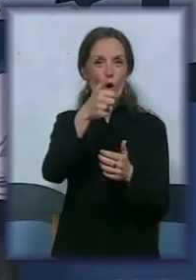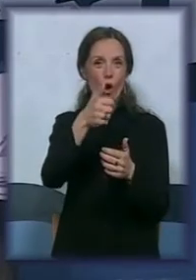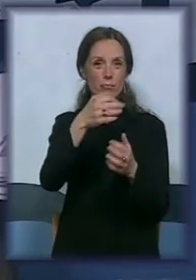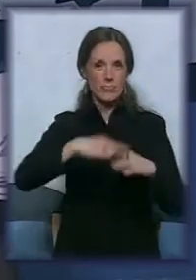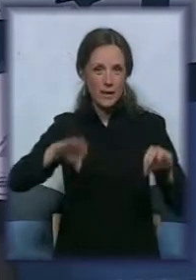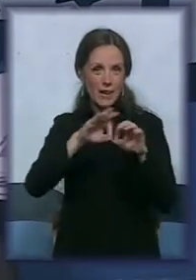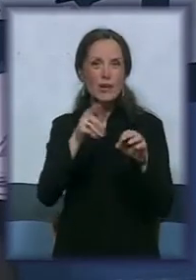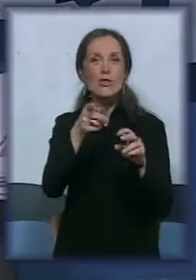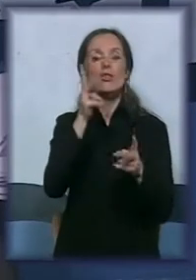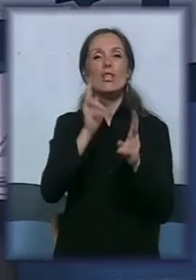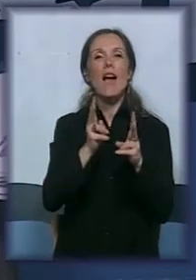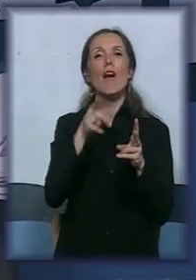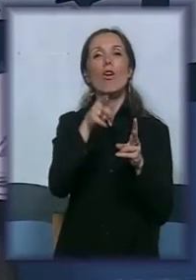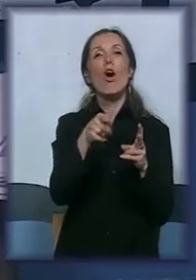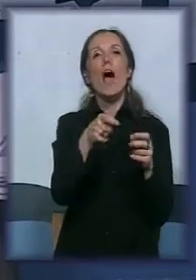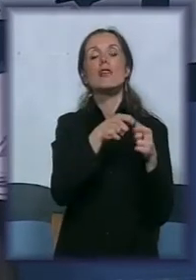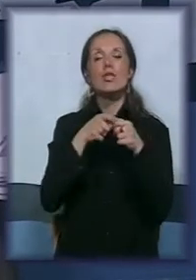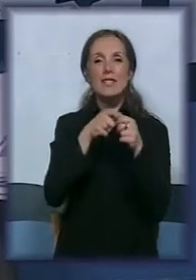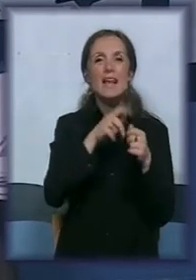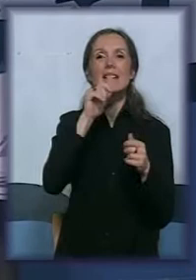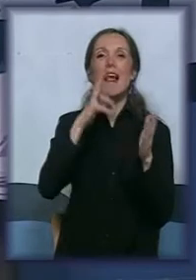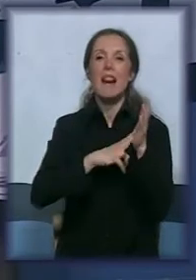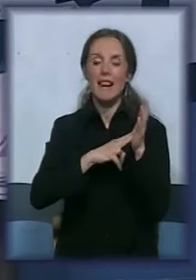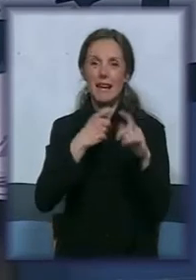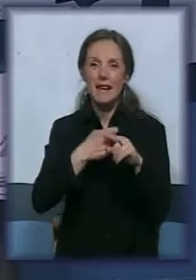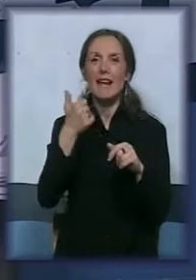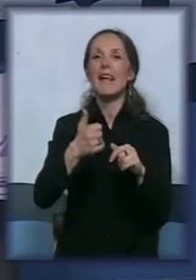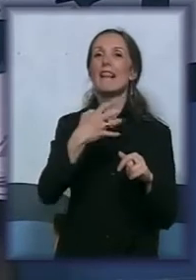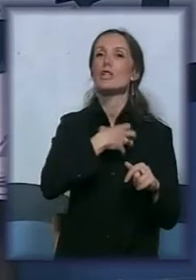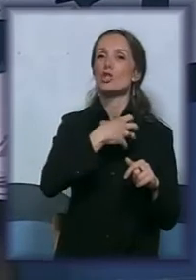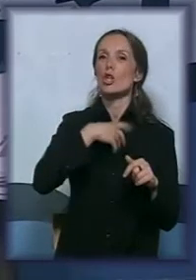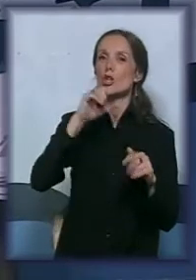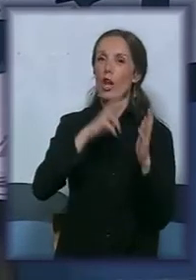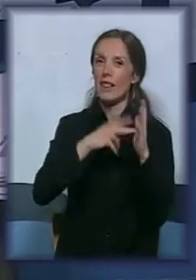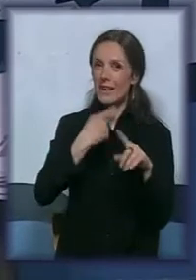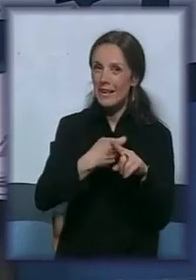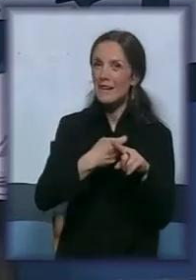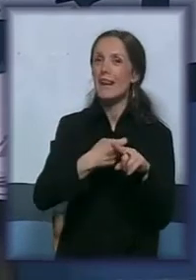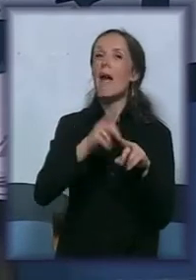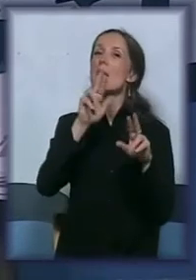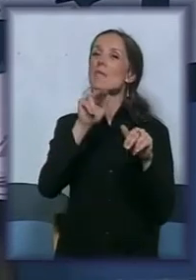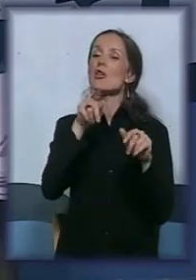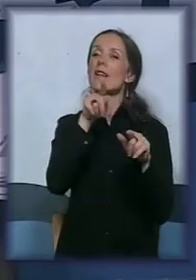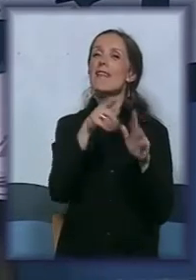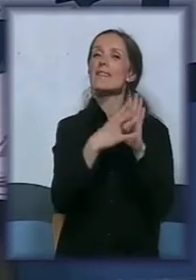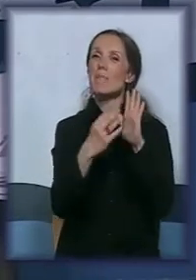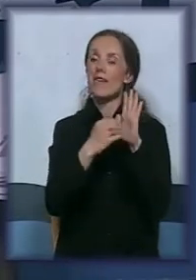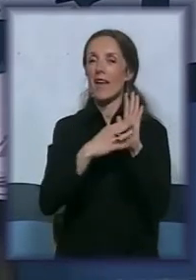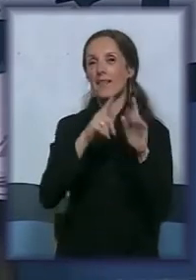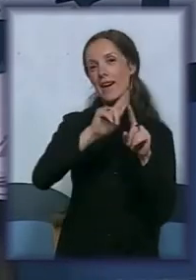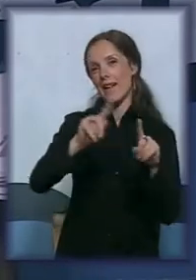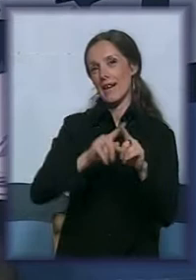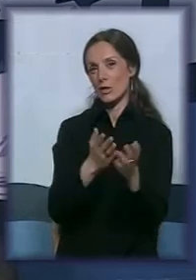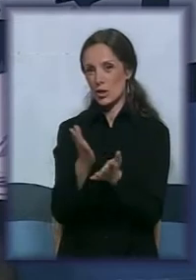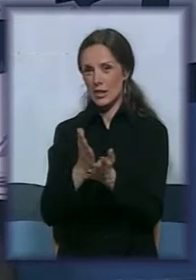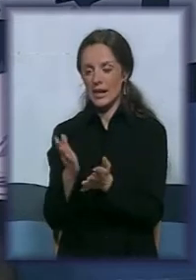Association Link ili Associacija Link ili Social Link, možete da se prevodite na više načina. To je mnogo dobra stvar.